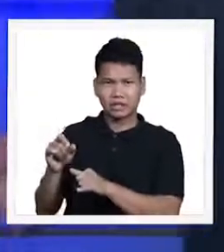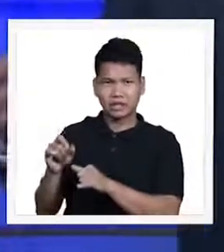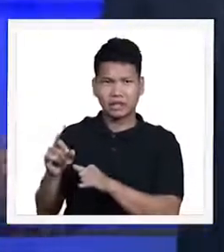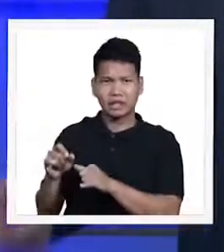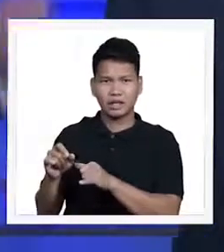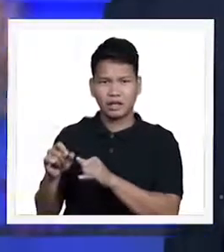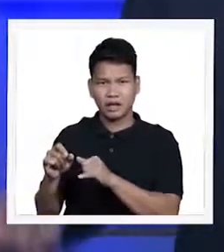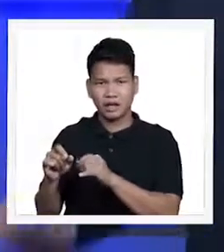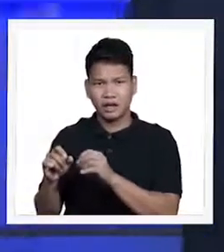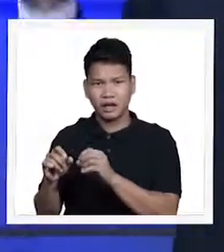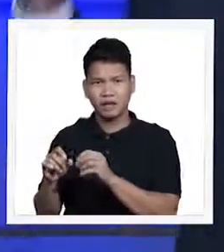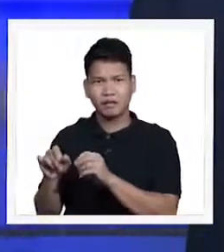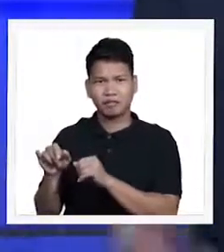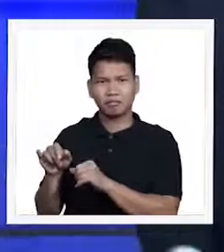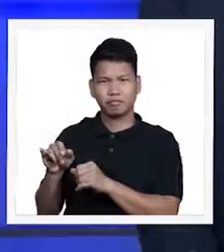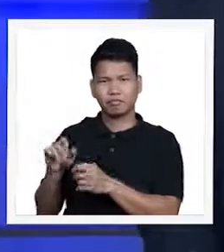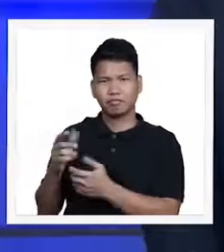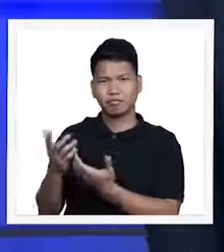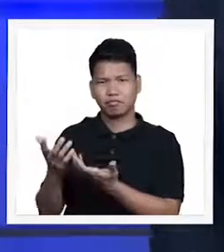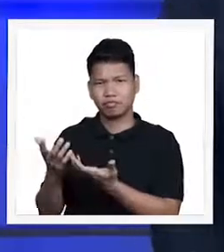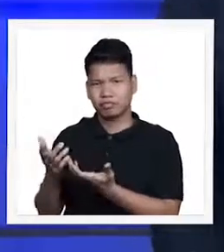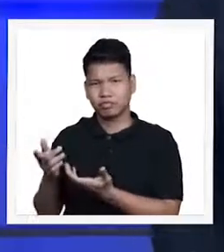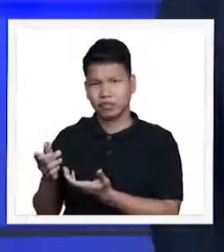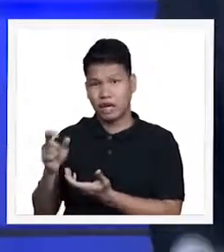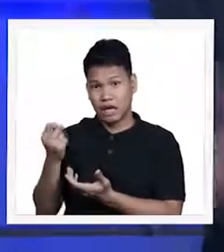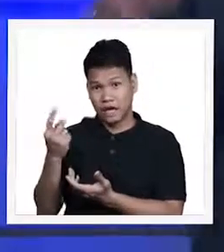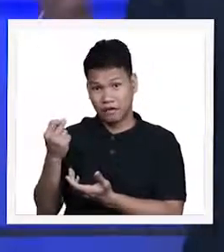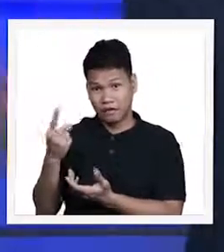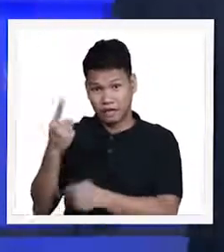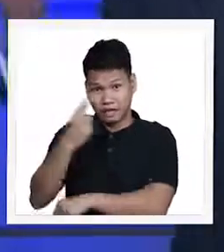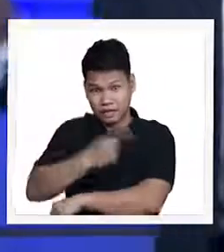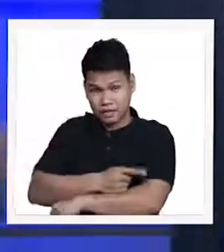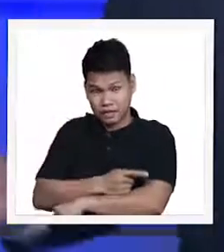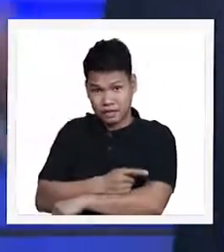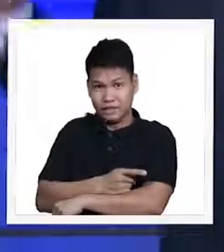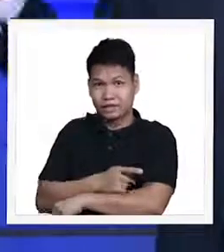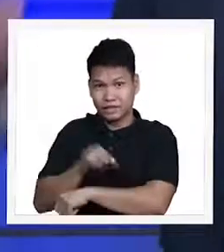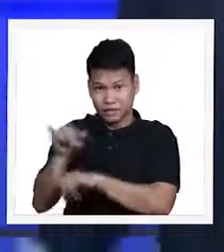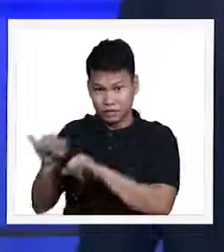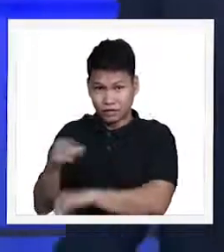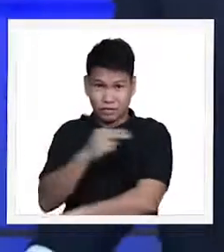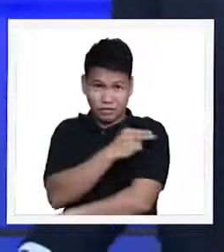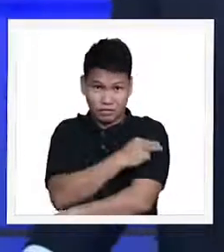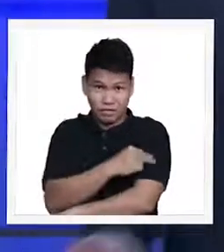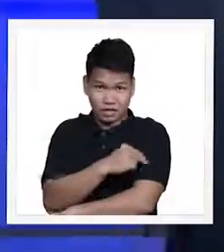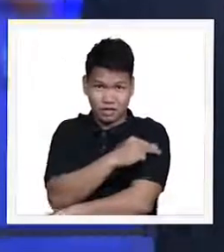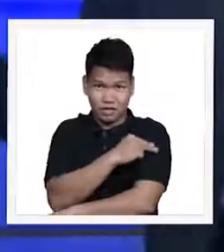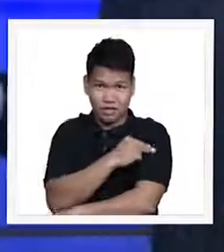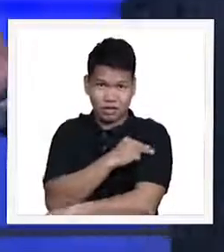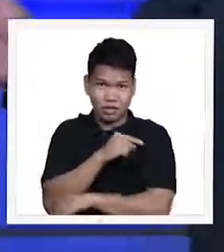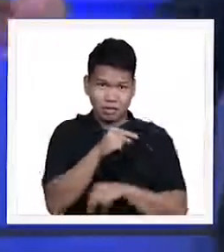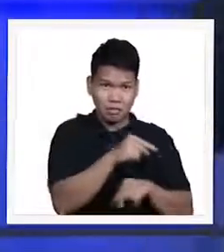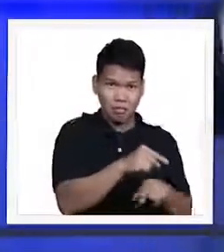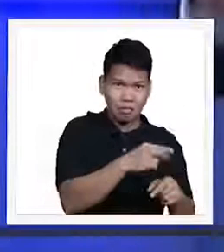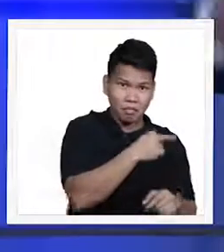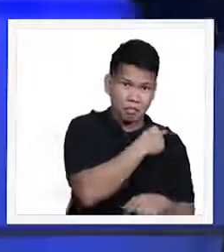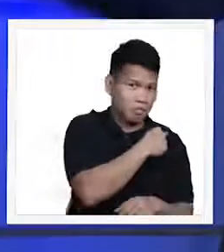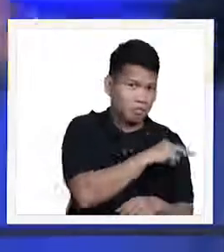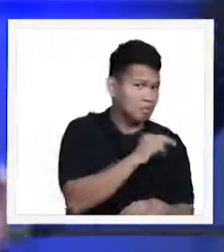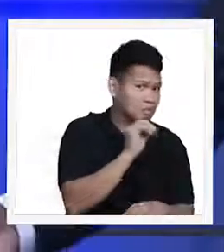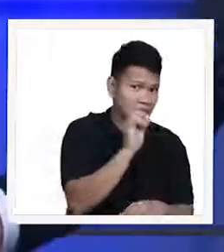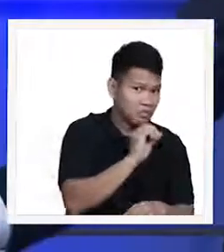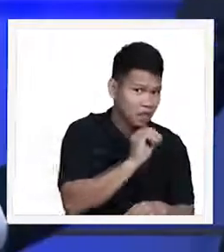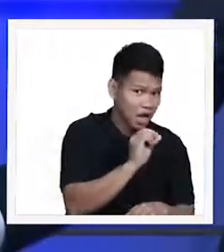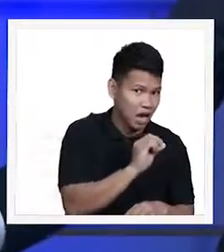sa mga taong non-religious patients who spend 25 days. magkita po ninyo, almost